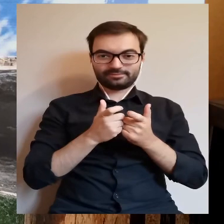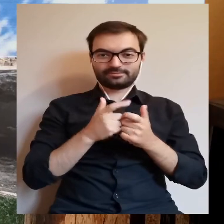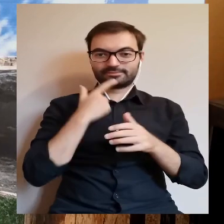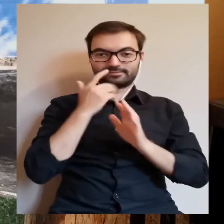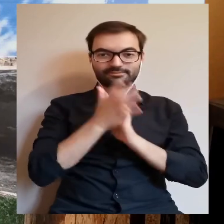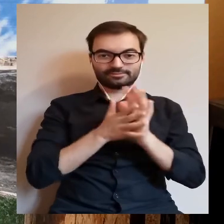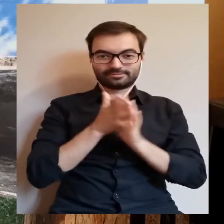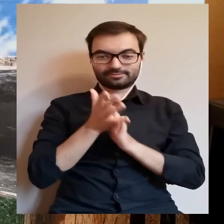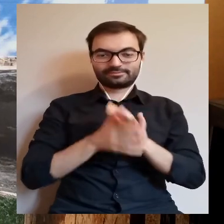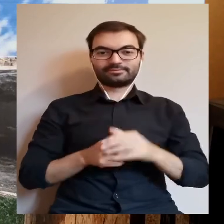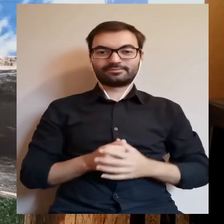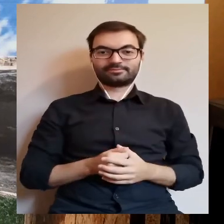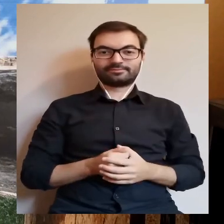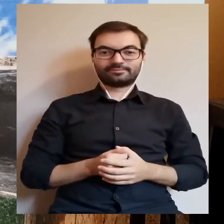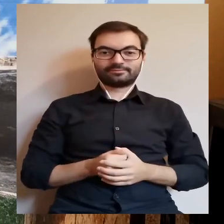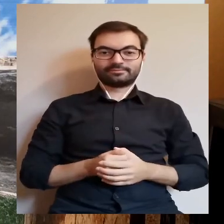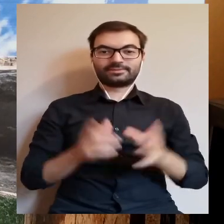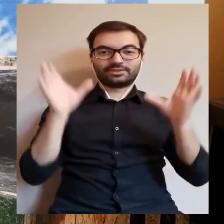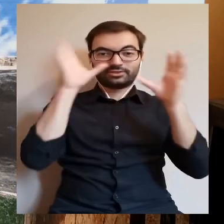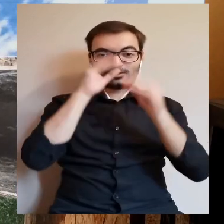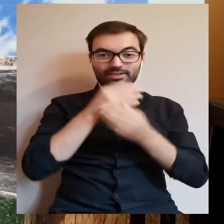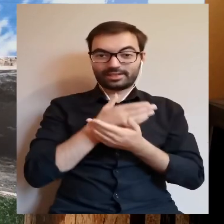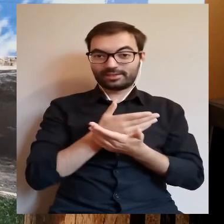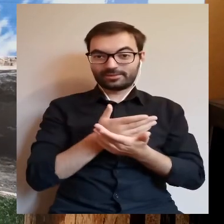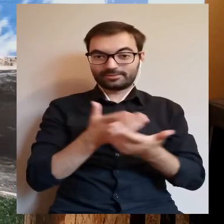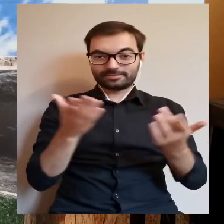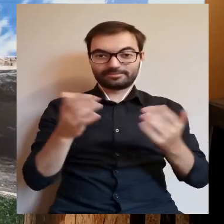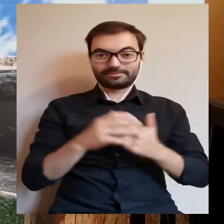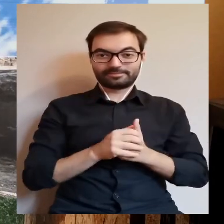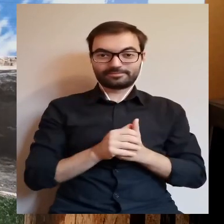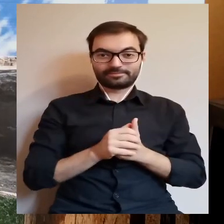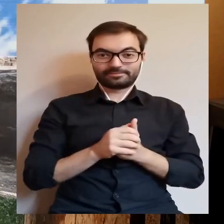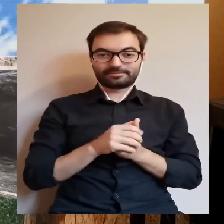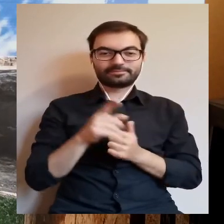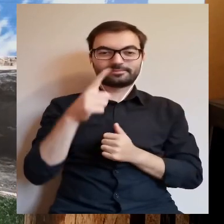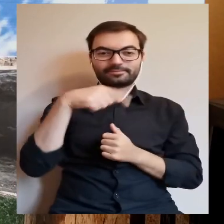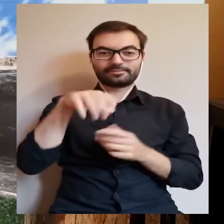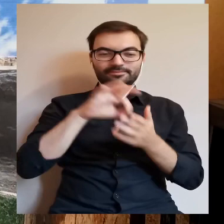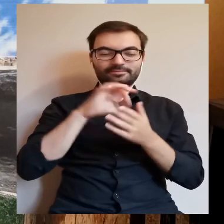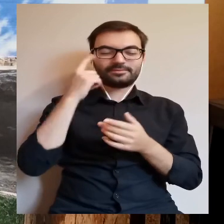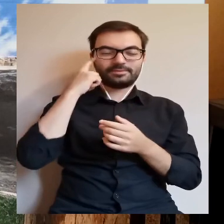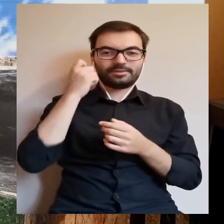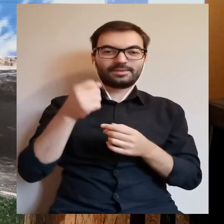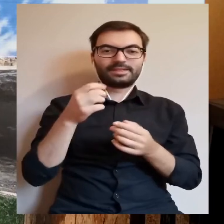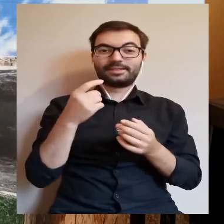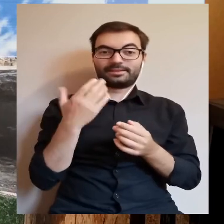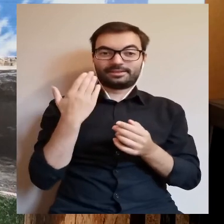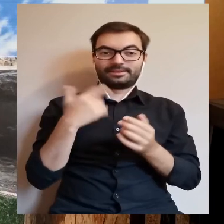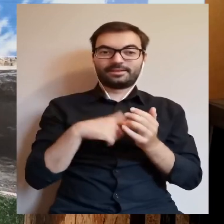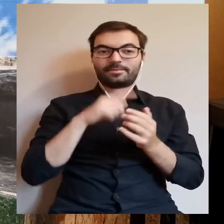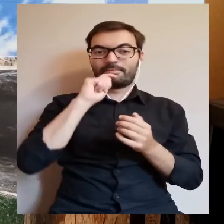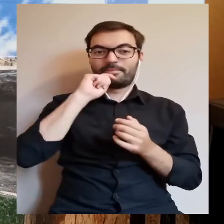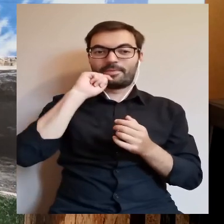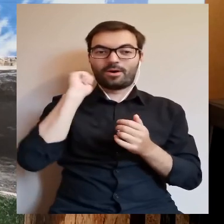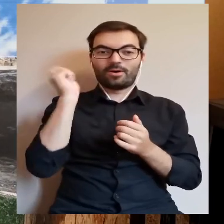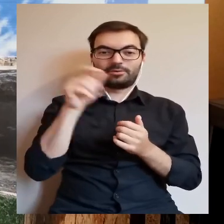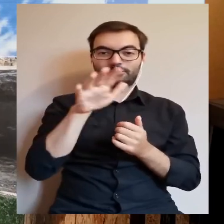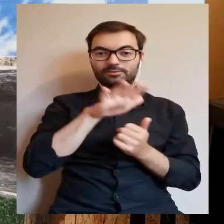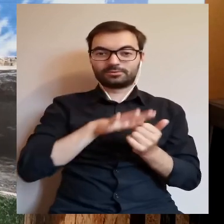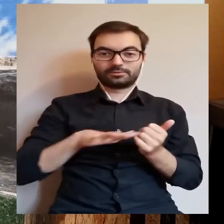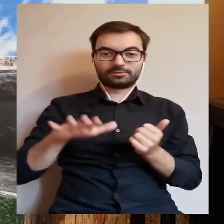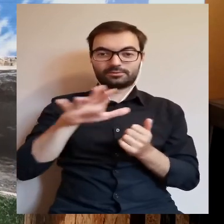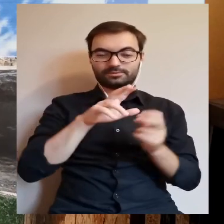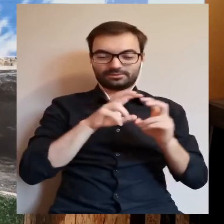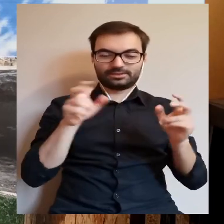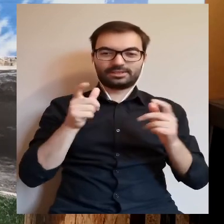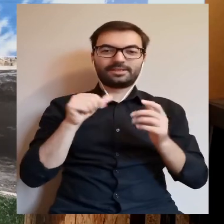tekstu na język migowy. Szanowni Państwo, pamiętają Państwo na pewno znakomicie, że podróżujemy sobie